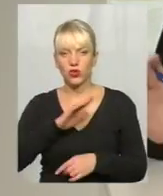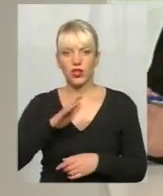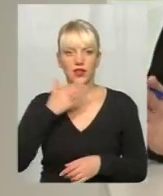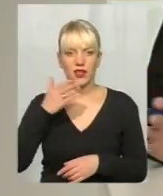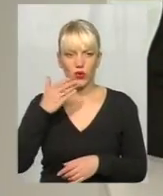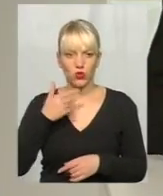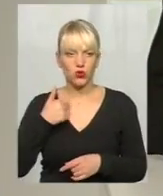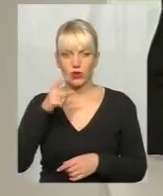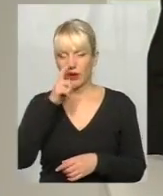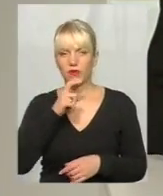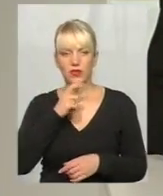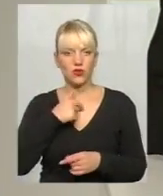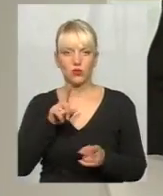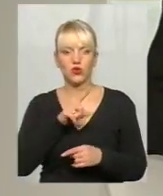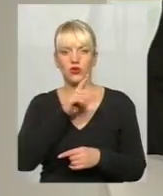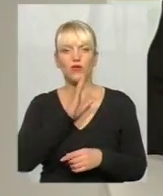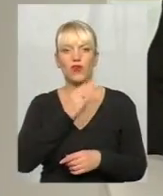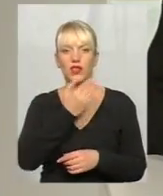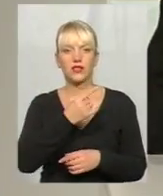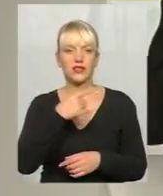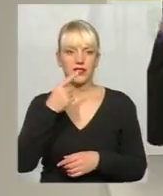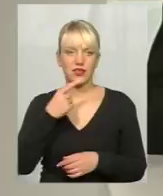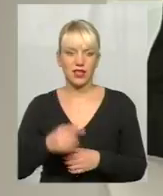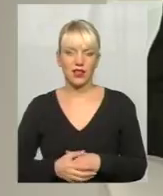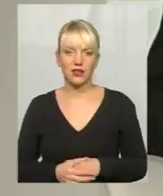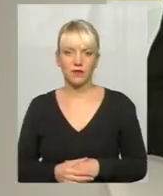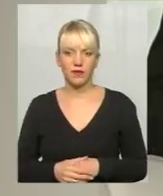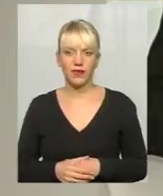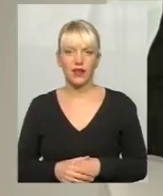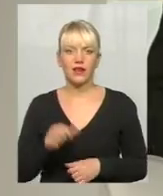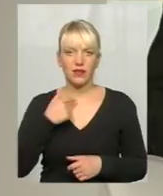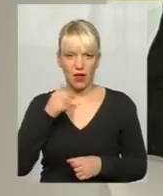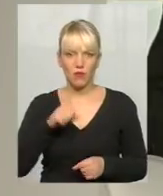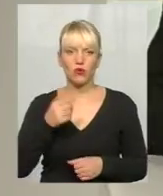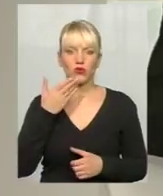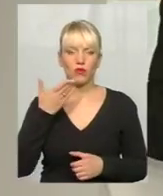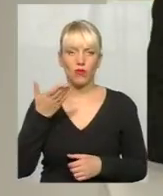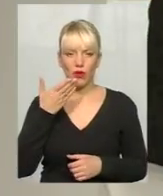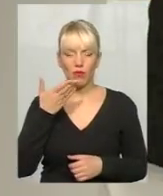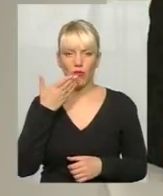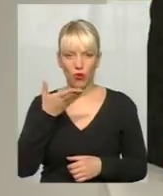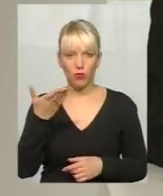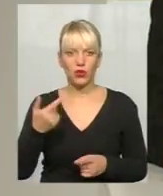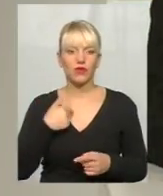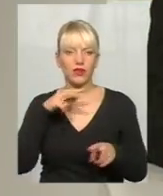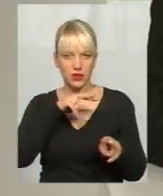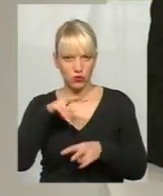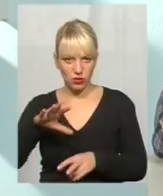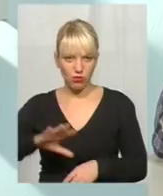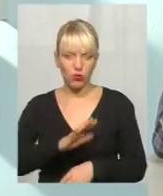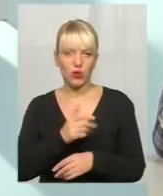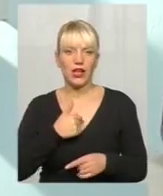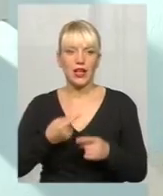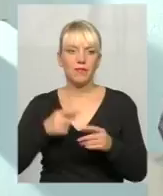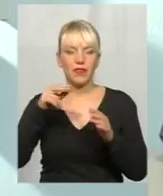мало що зрозумів, на жаль, те, що сказала пані Валентина Базилюкова. можу прокомендувати, тому що ми спостерігали справу в тому, що це, видно,